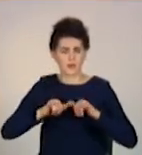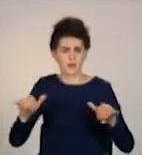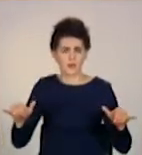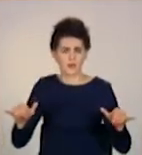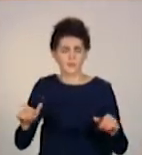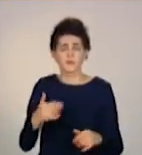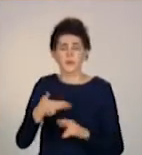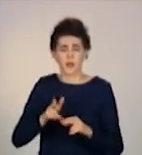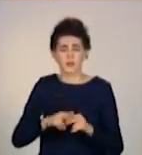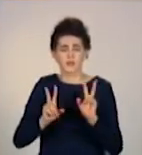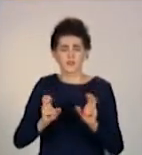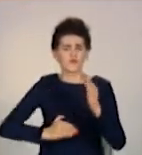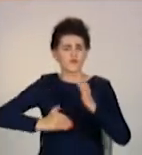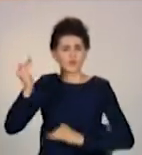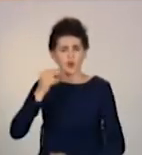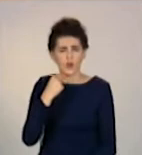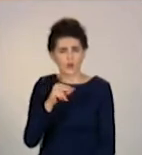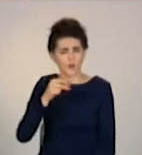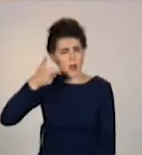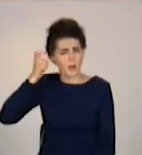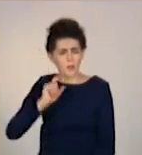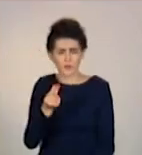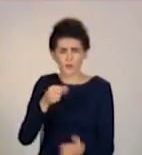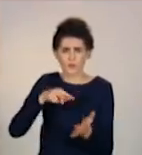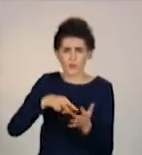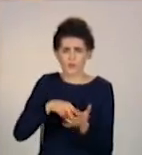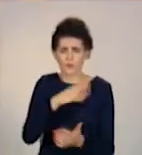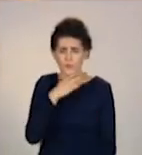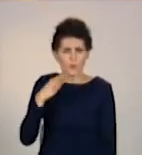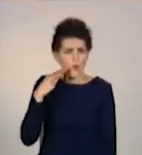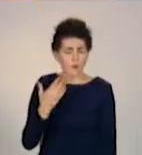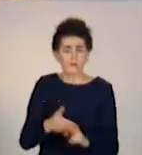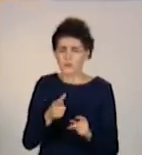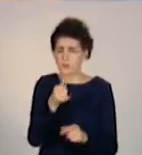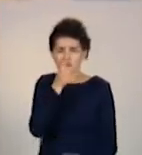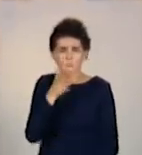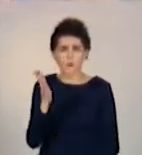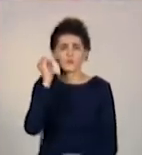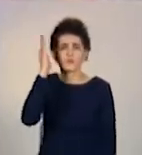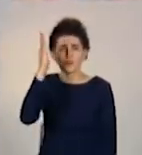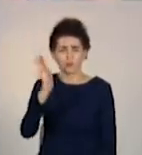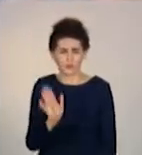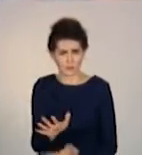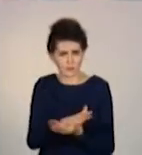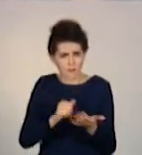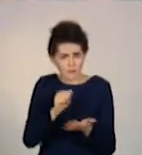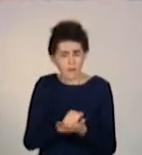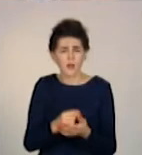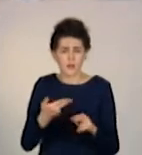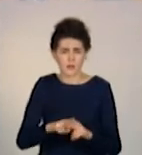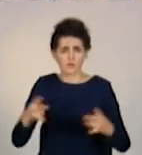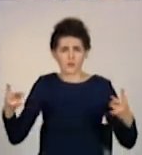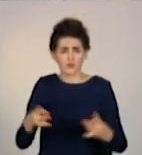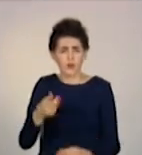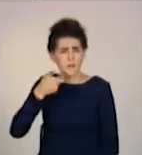Надпотужні слухові апарати коштують десятки тисяч гривень. Без них майбутні хлопчика буде геть інакшим. Дуже